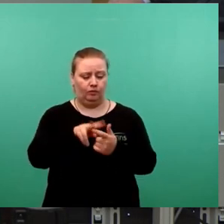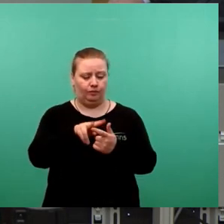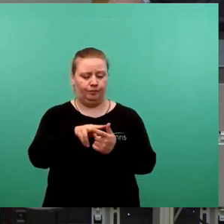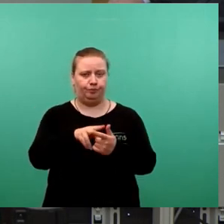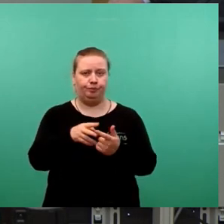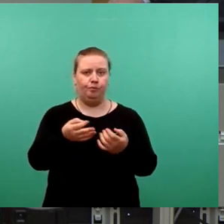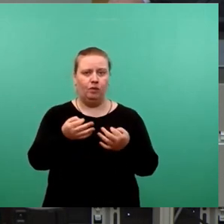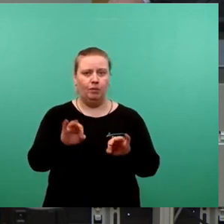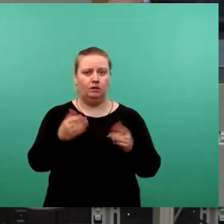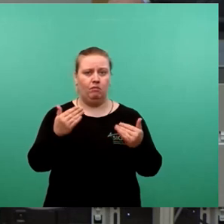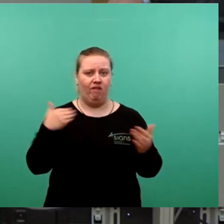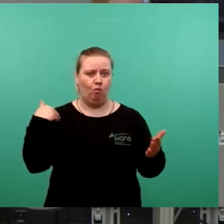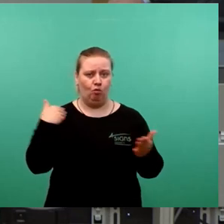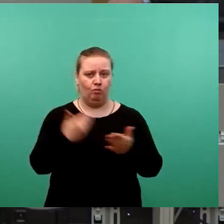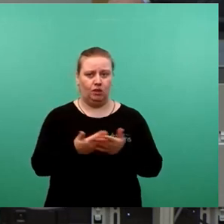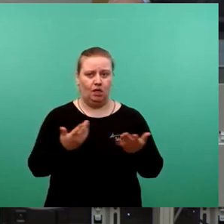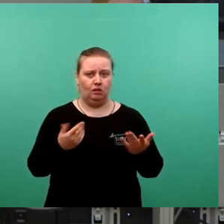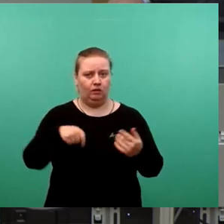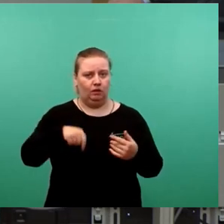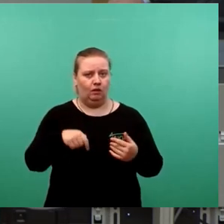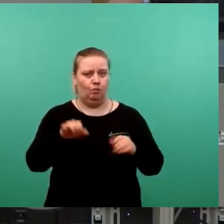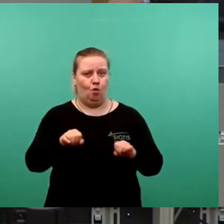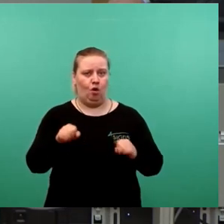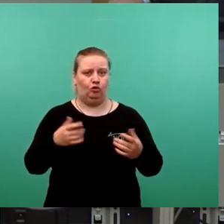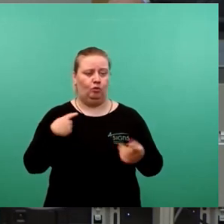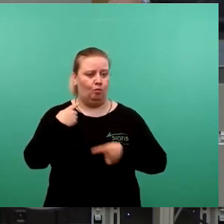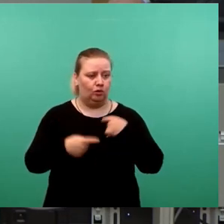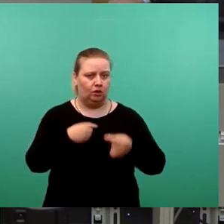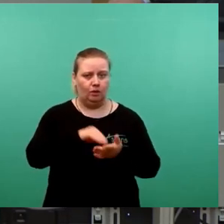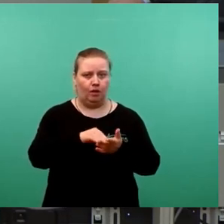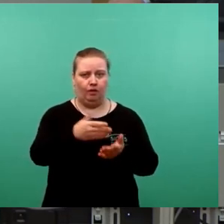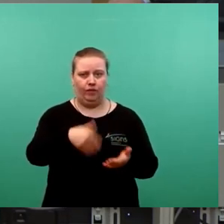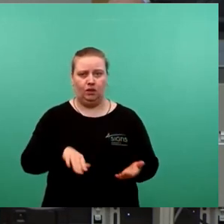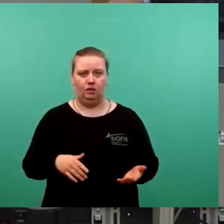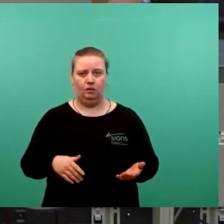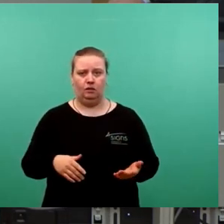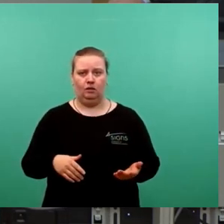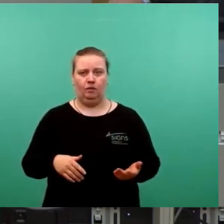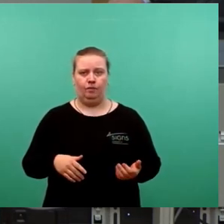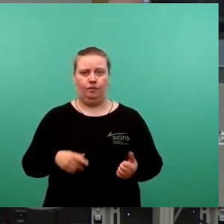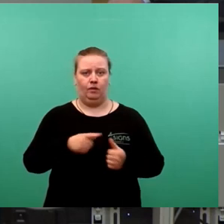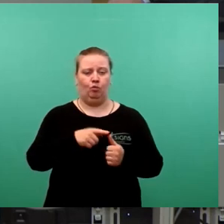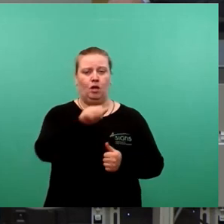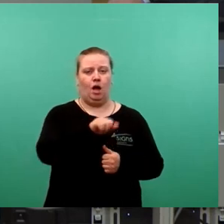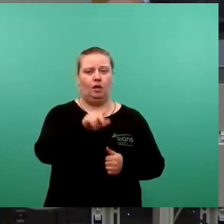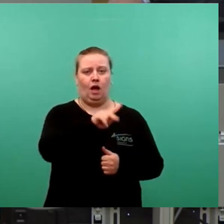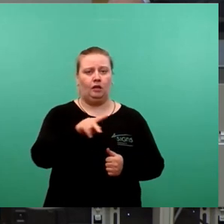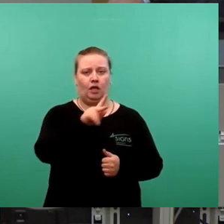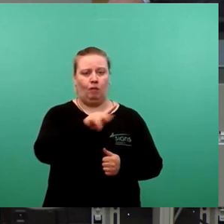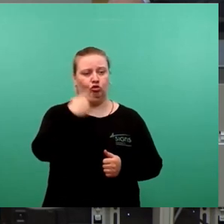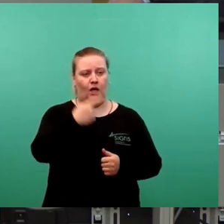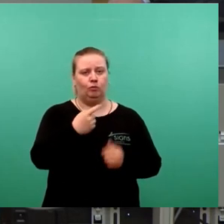Bewerberinnen, die sich hier in diesem Prozess beworben haben. Wir haben mit Anne-Kathrin Klepsch eine studierte